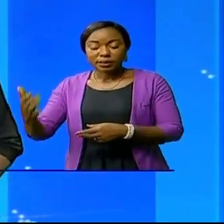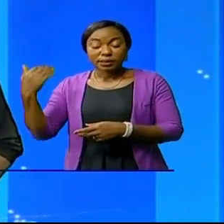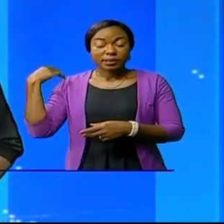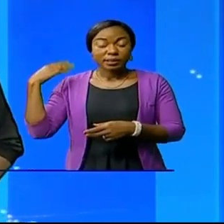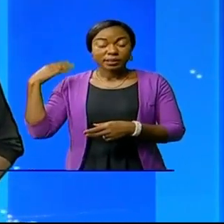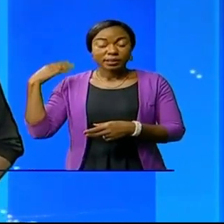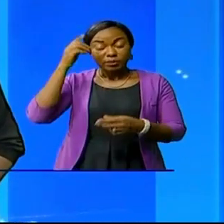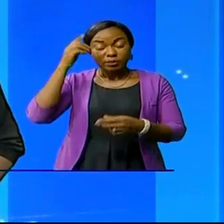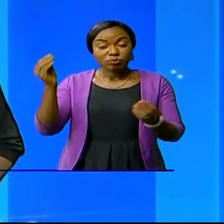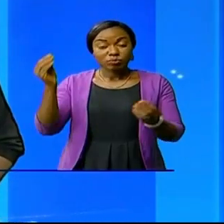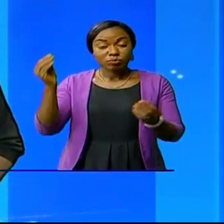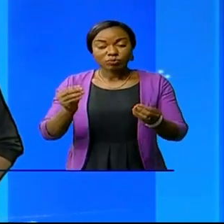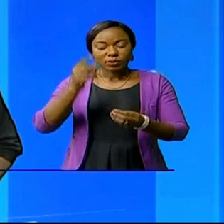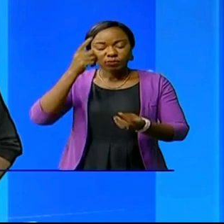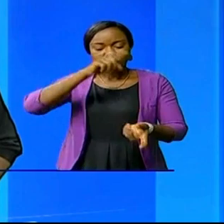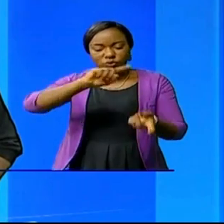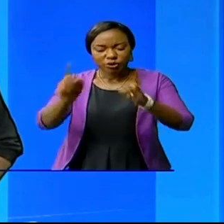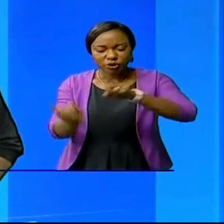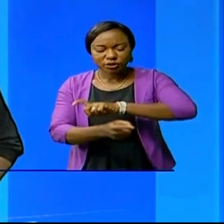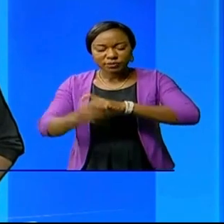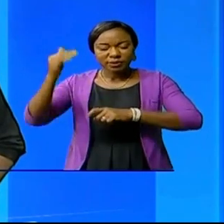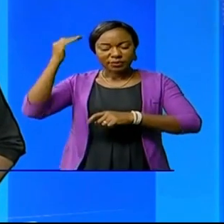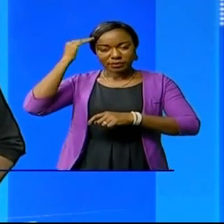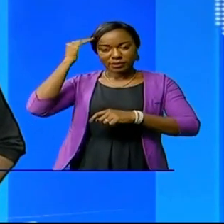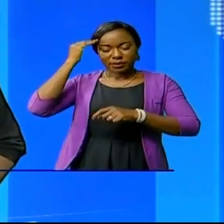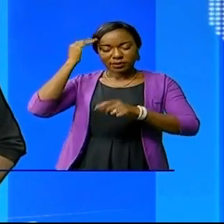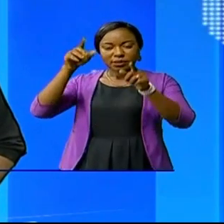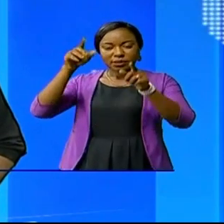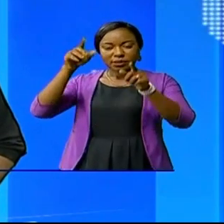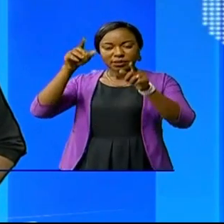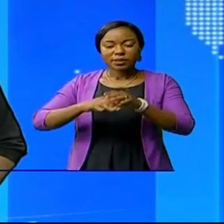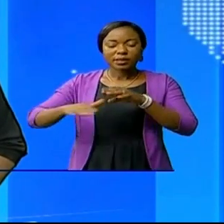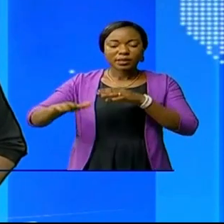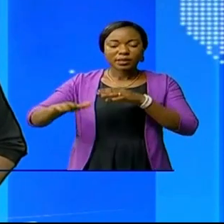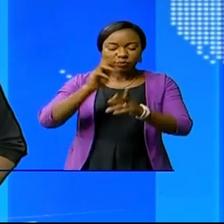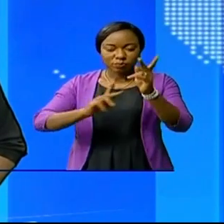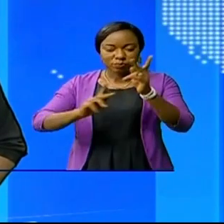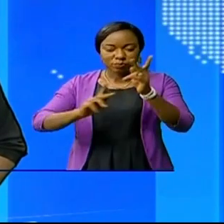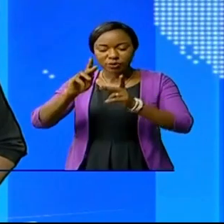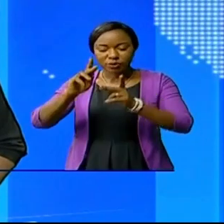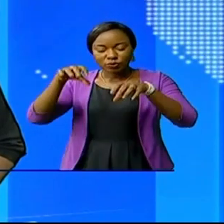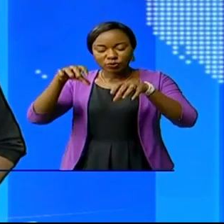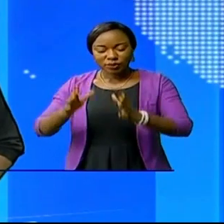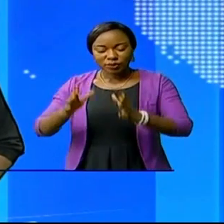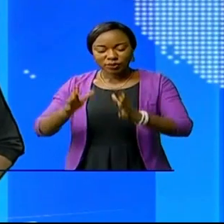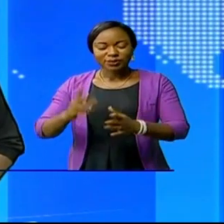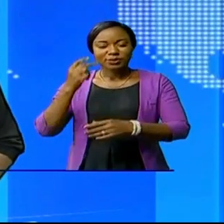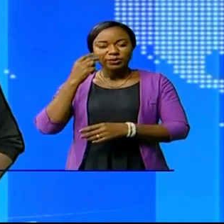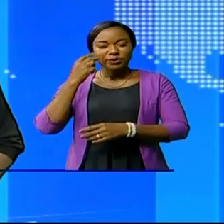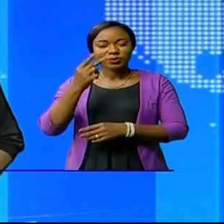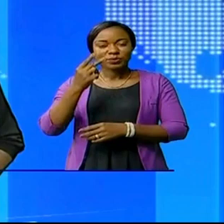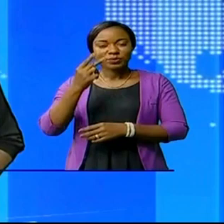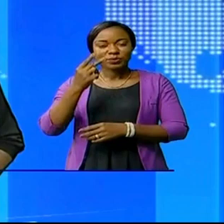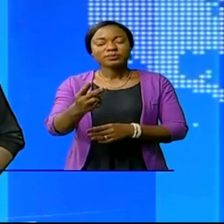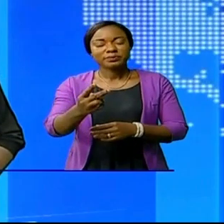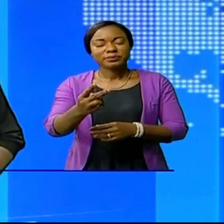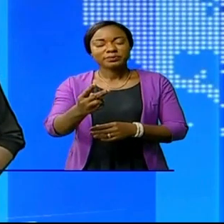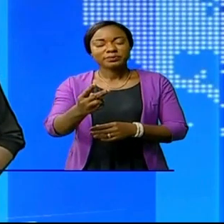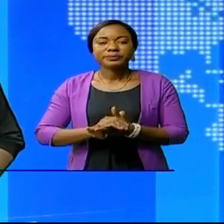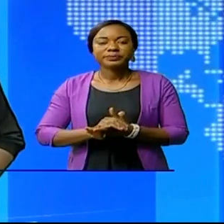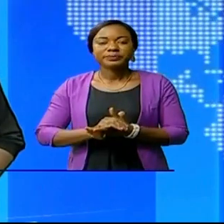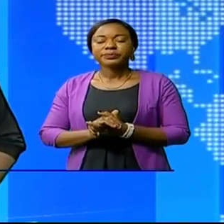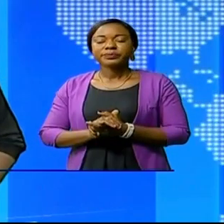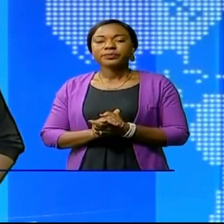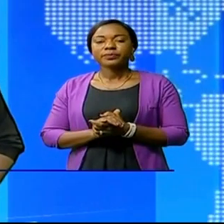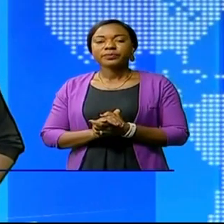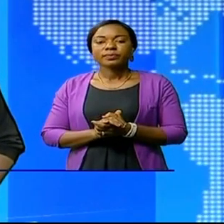pour un profond changement de mentalité dans le chef de la population congolaise. Reportage d'Adash Abani sur le commentaire